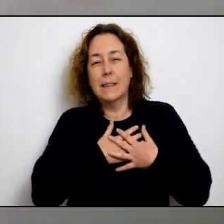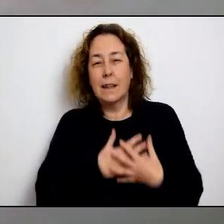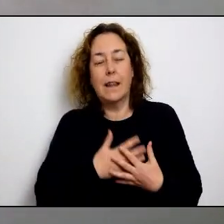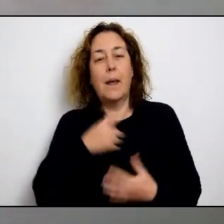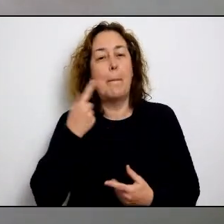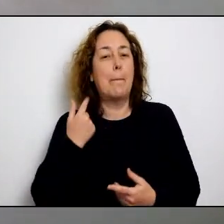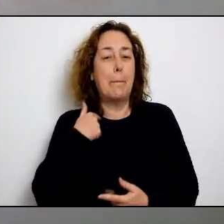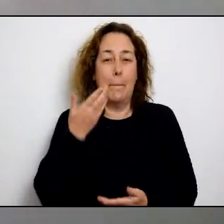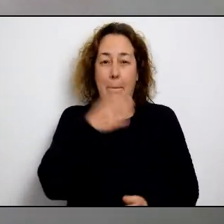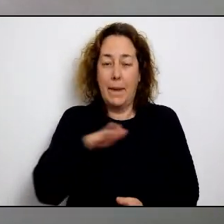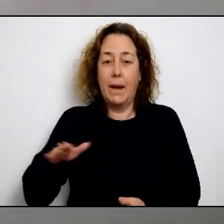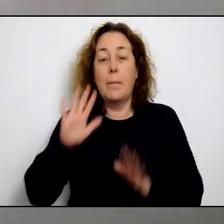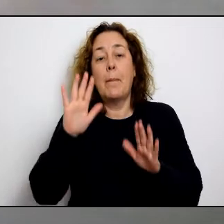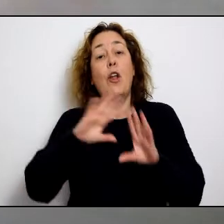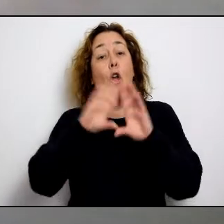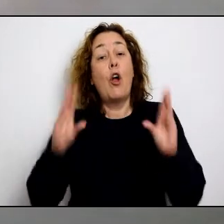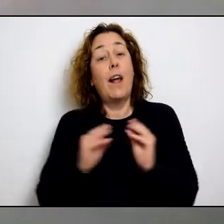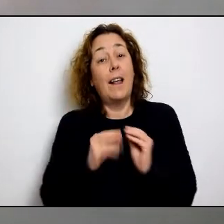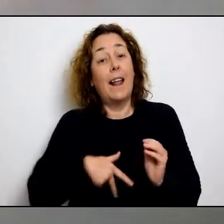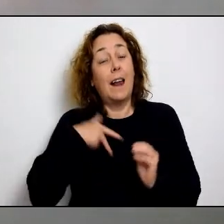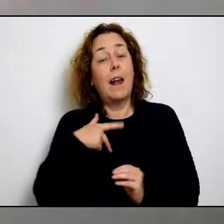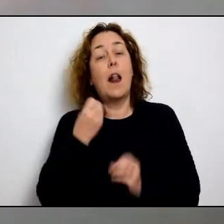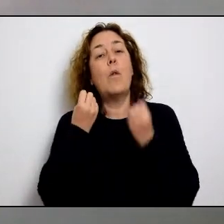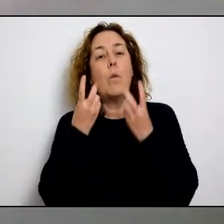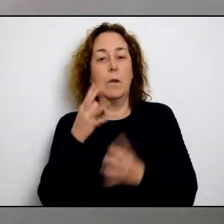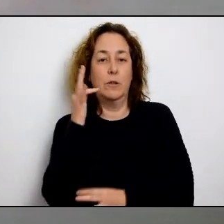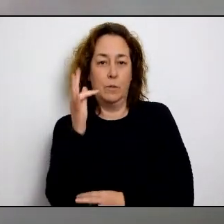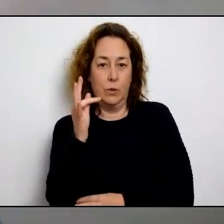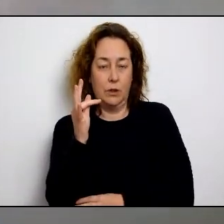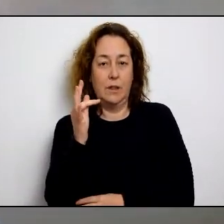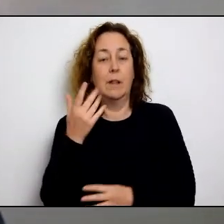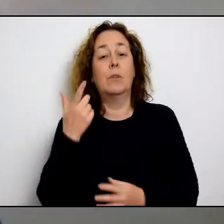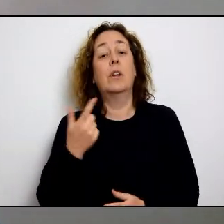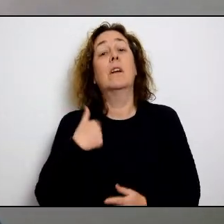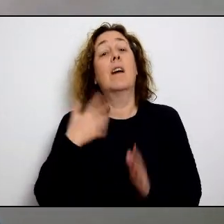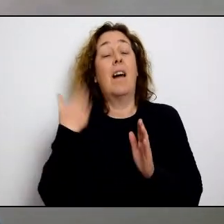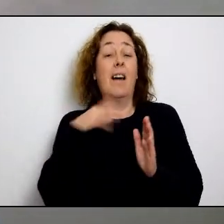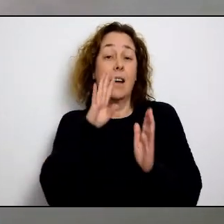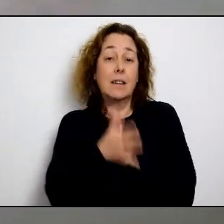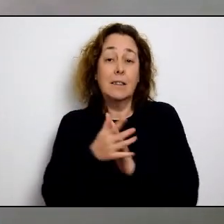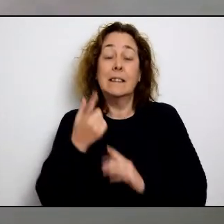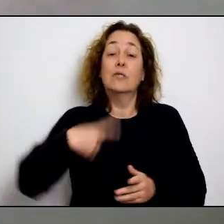certament és que, vull reiterar, hem de lamentar quatre pèrdues, quatre sentides pèrdues, però els nombres en global són positius.